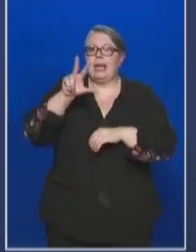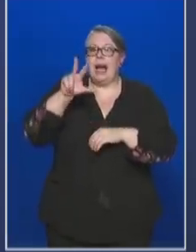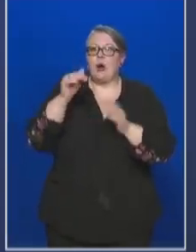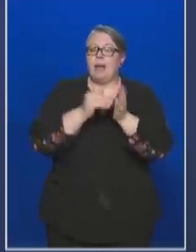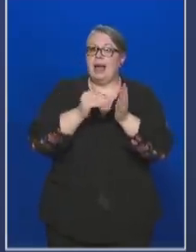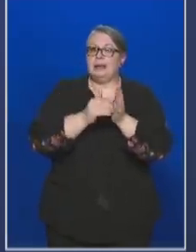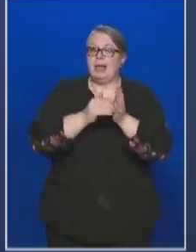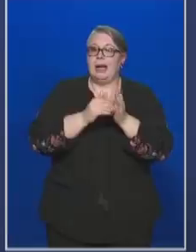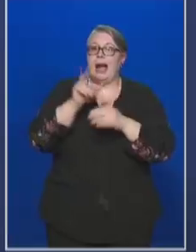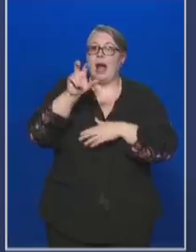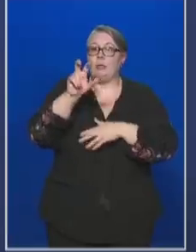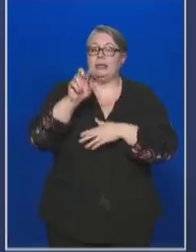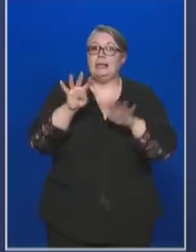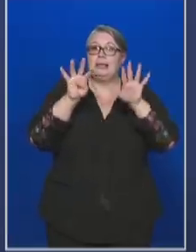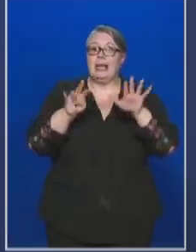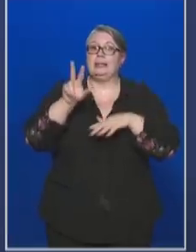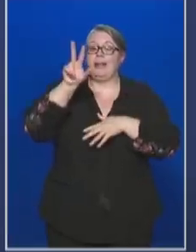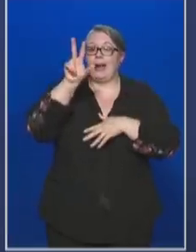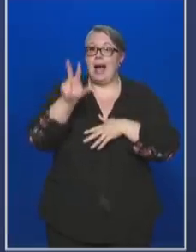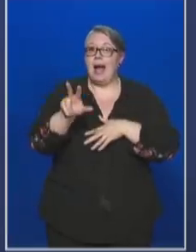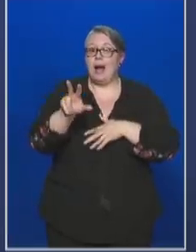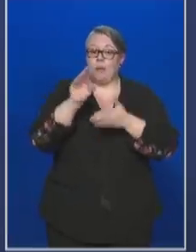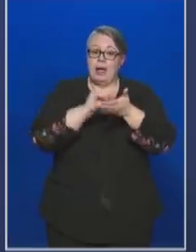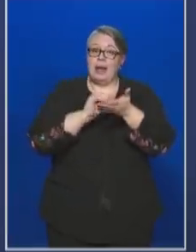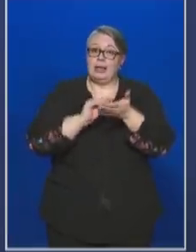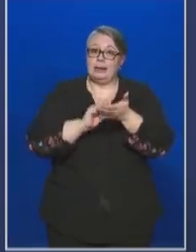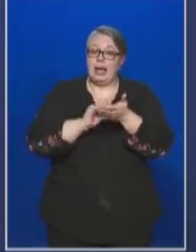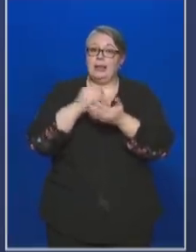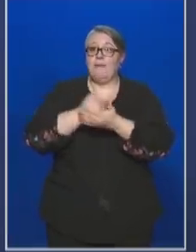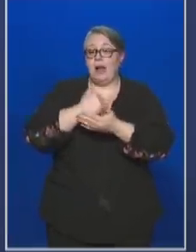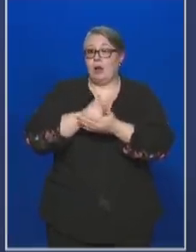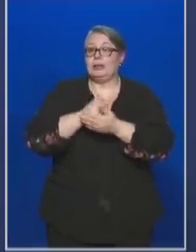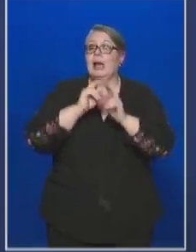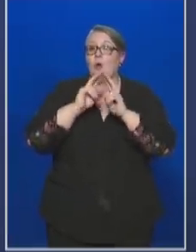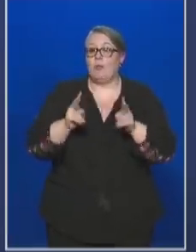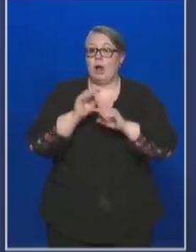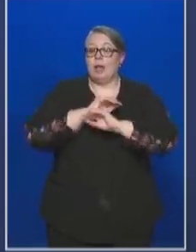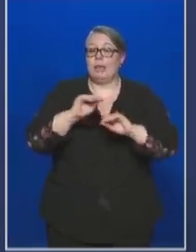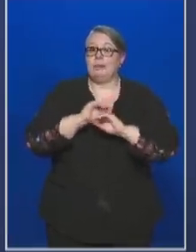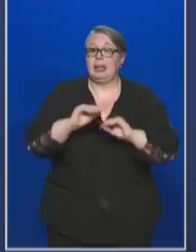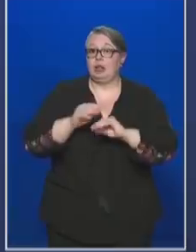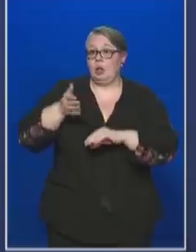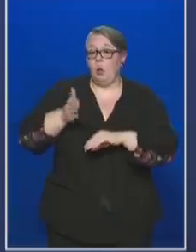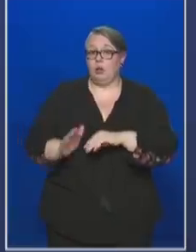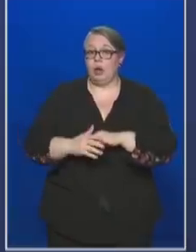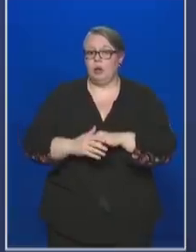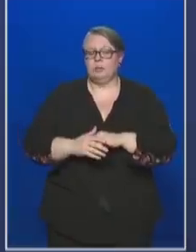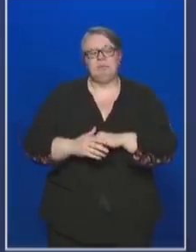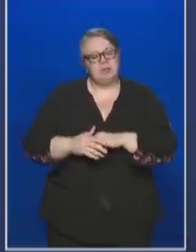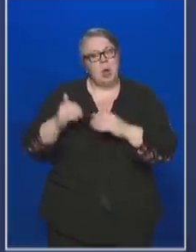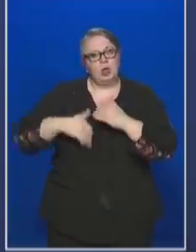.393 regisztrált felhasználó van a képzési oldalon, ez egy